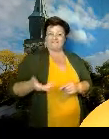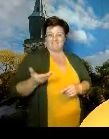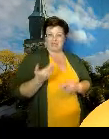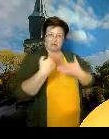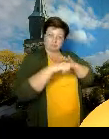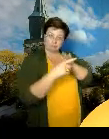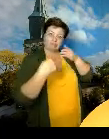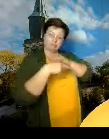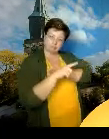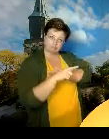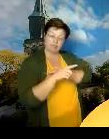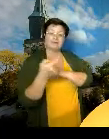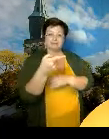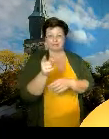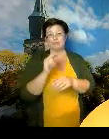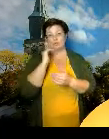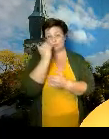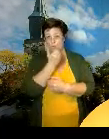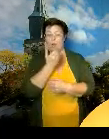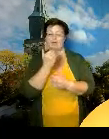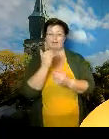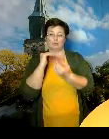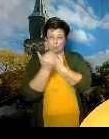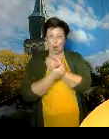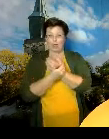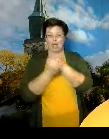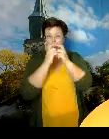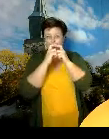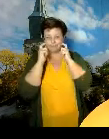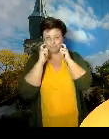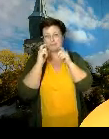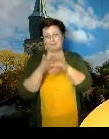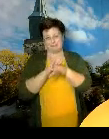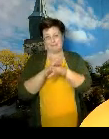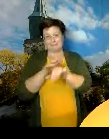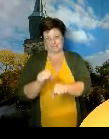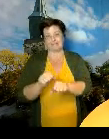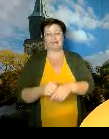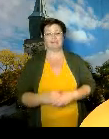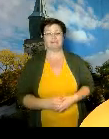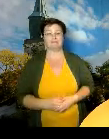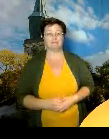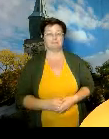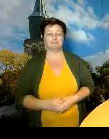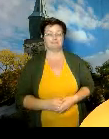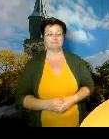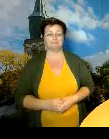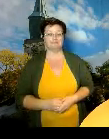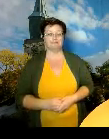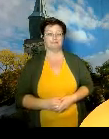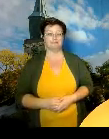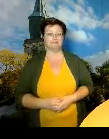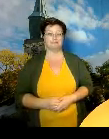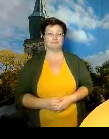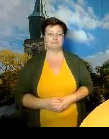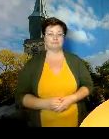näihin, niin suojataan siinä nimenomaan näitä riskiryhmään kuuluvia ihmisiä.